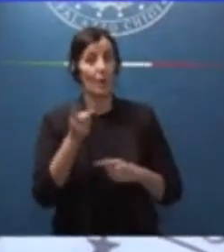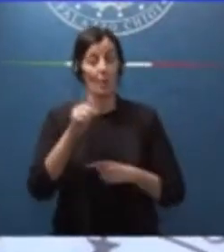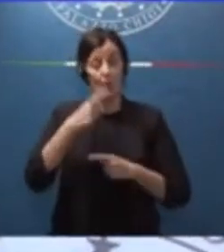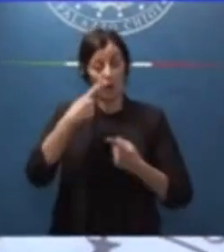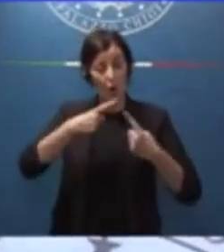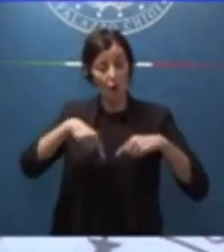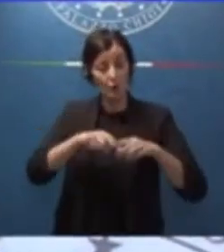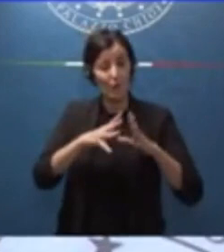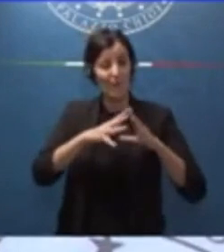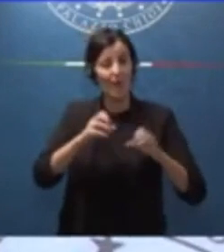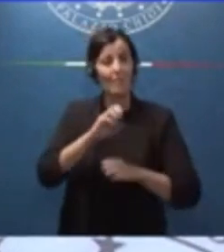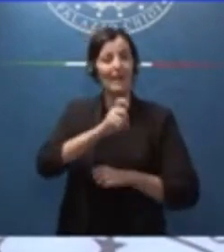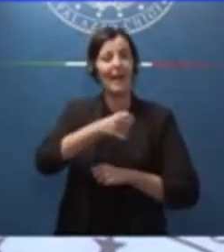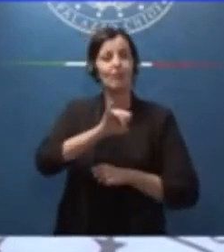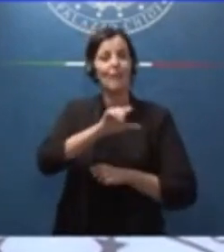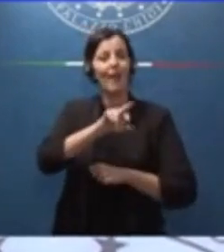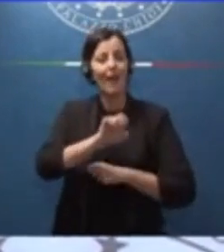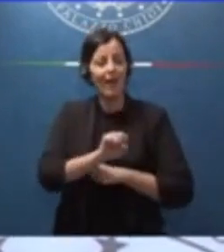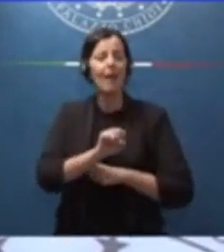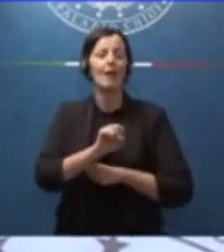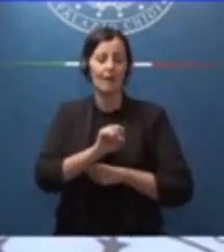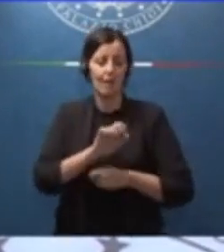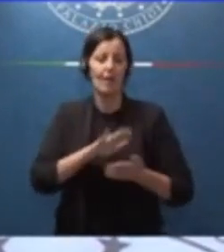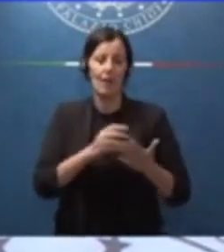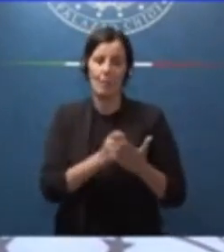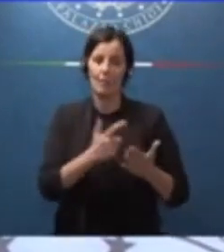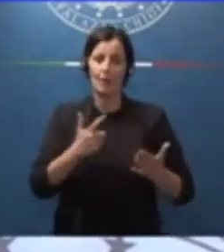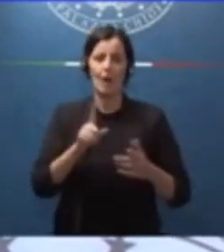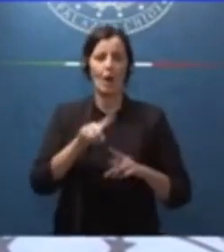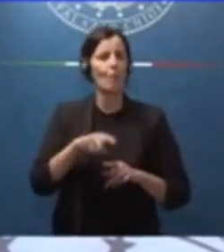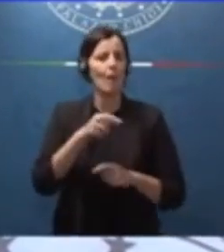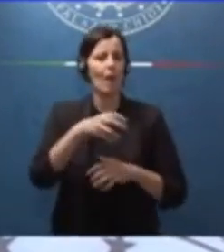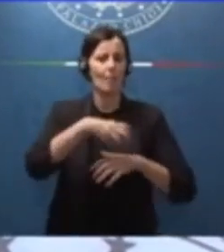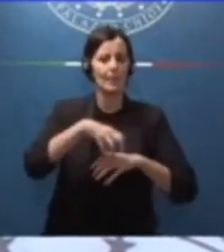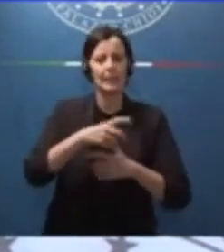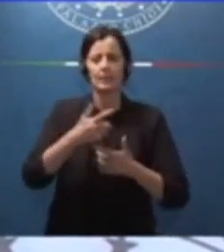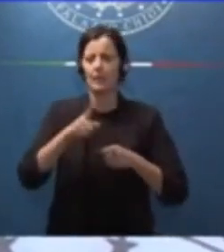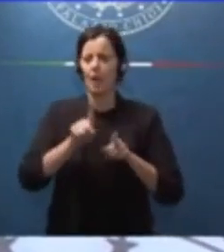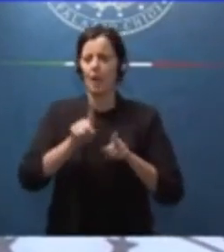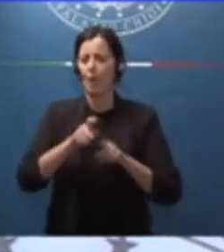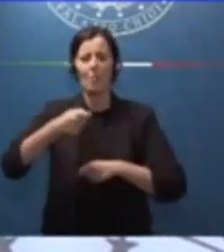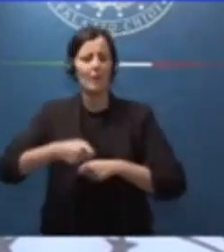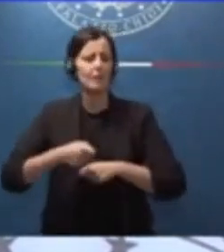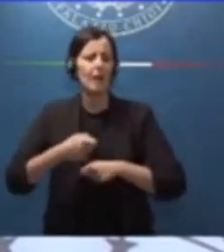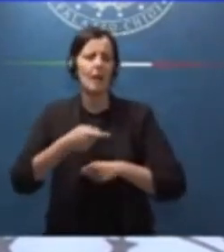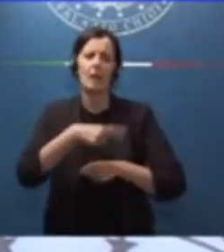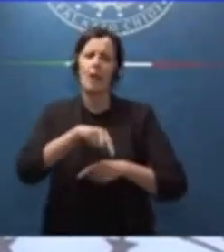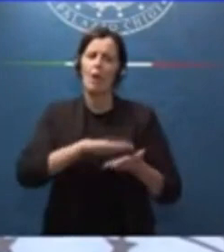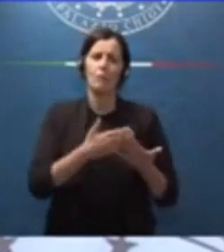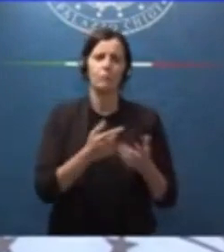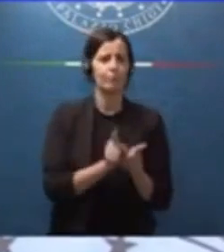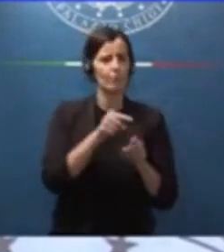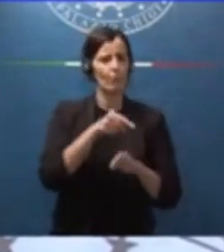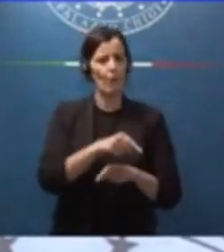Gilera era importante come Ministri, Presidente del Consiglio, Autorità. Ricordo quando